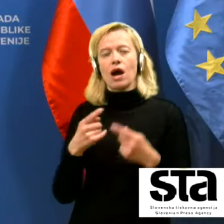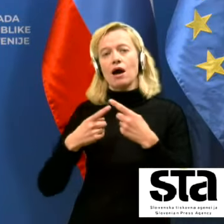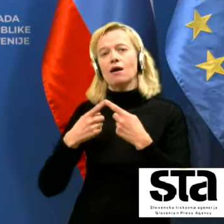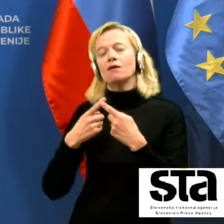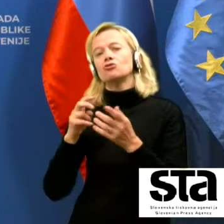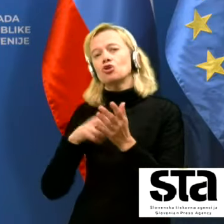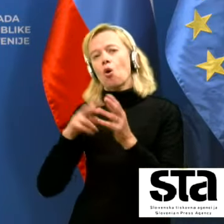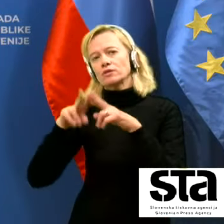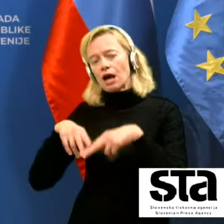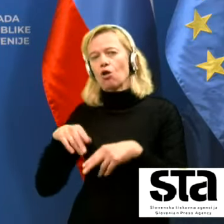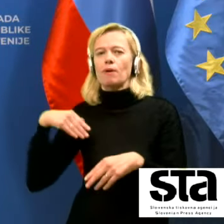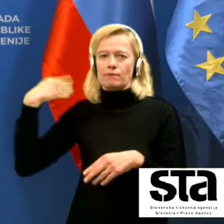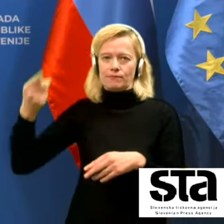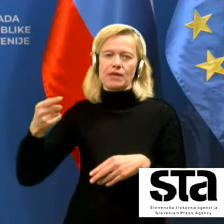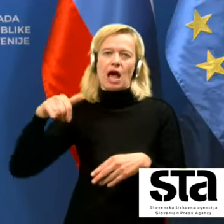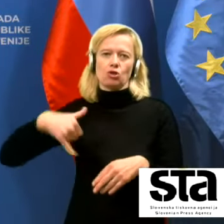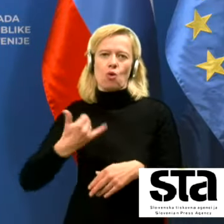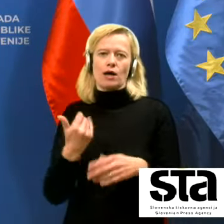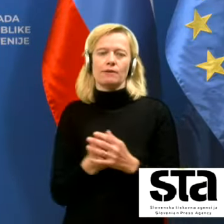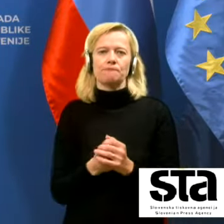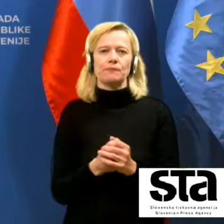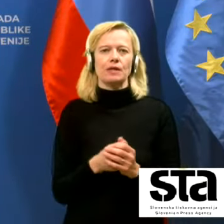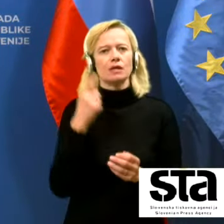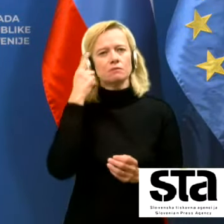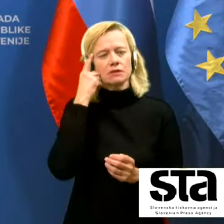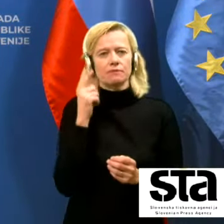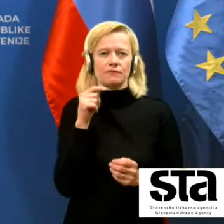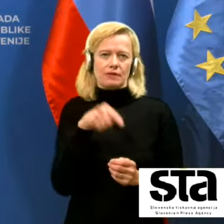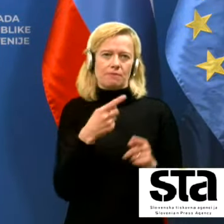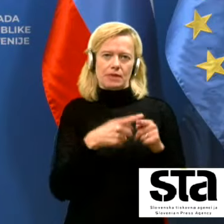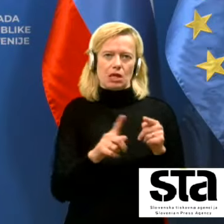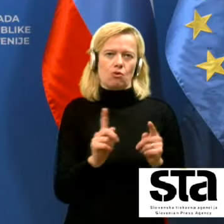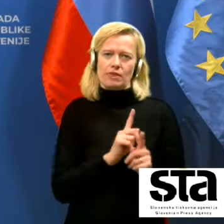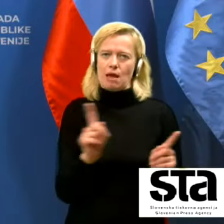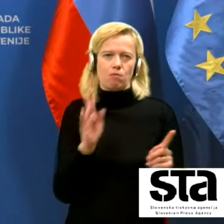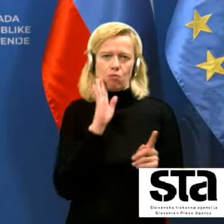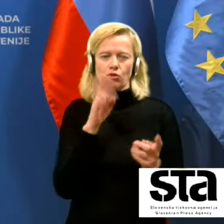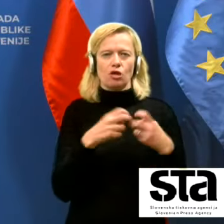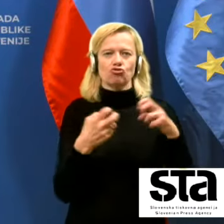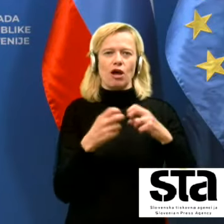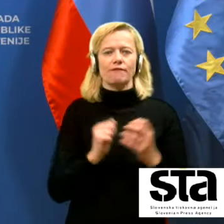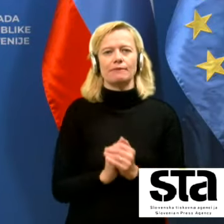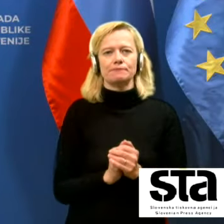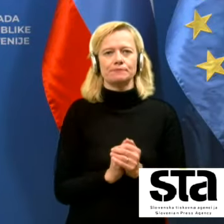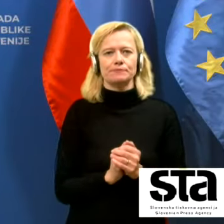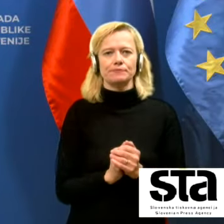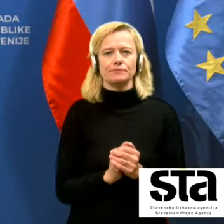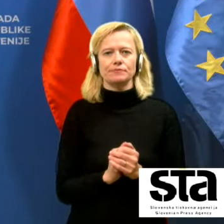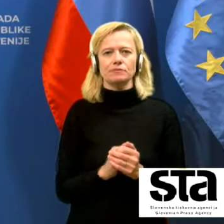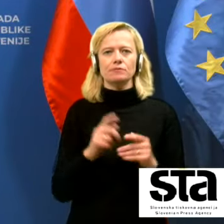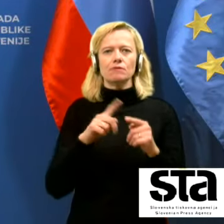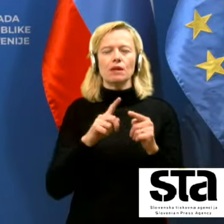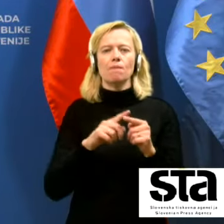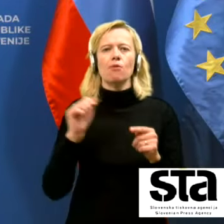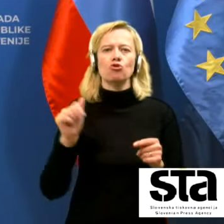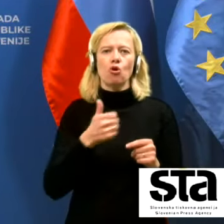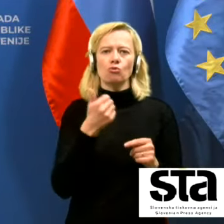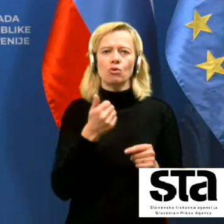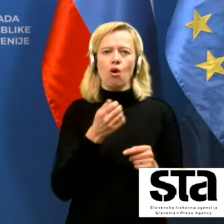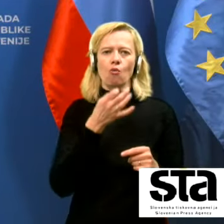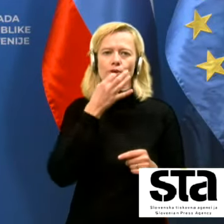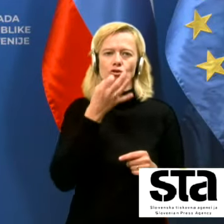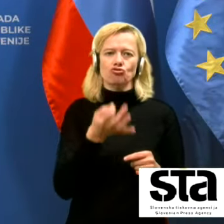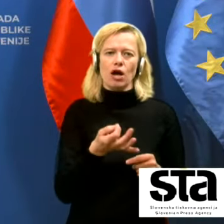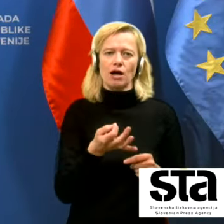da jaz pričakujem, da v tem delu ne bi smelo biti težave. Potem ponovno vprašanje, ki sem sicer že